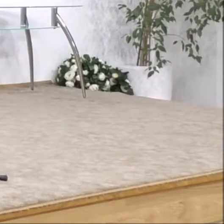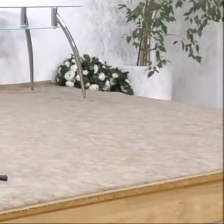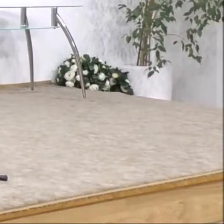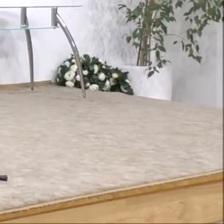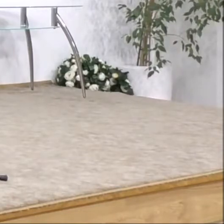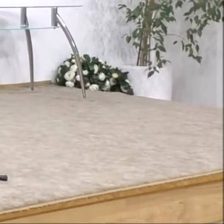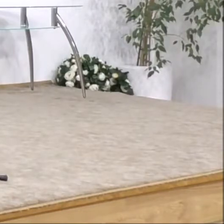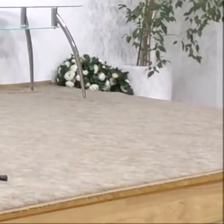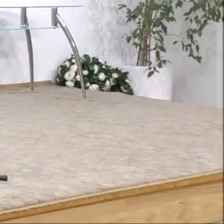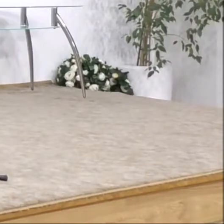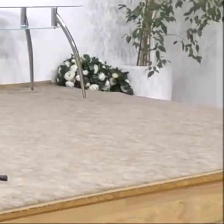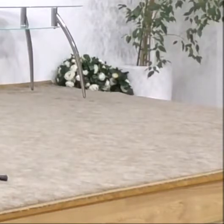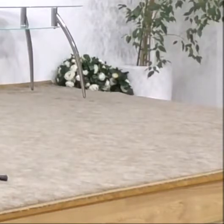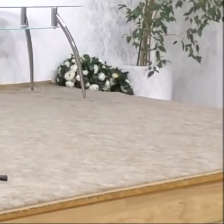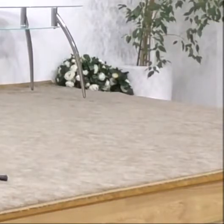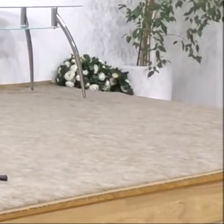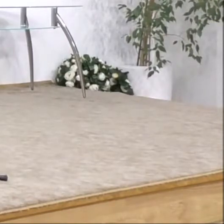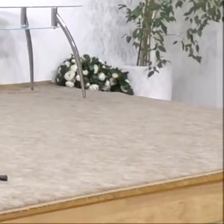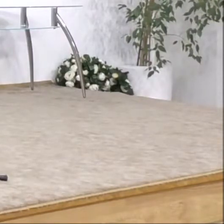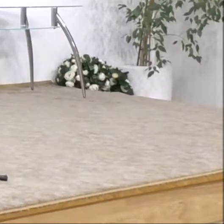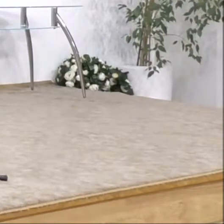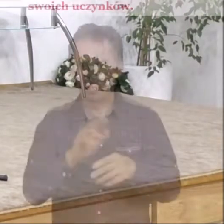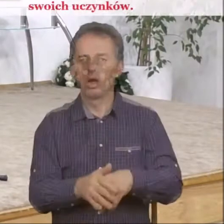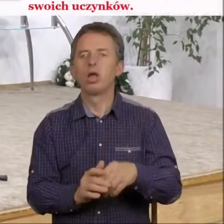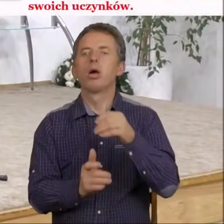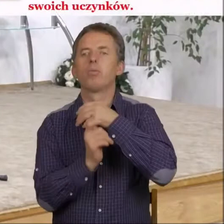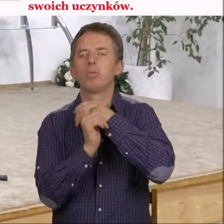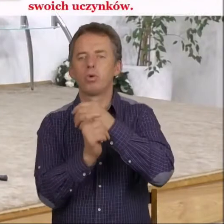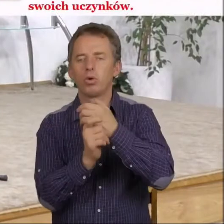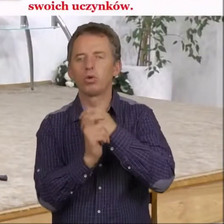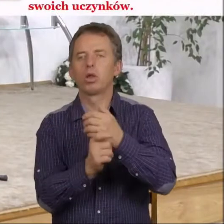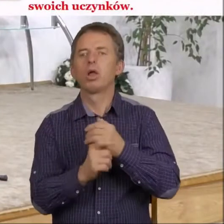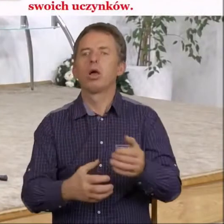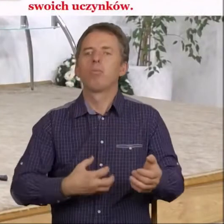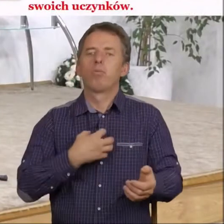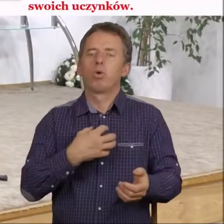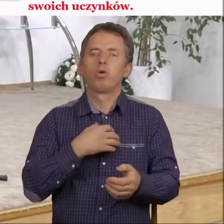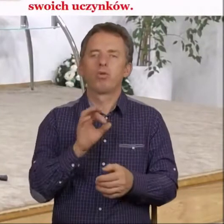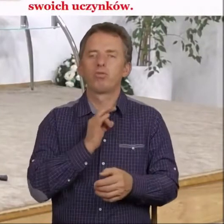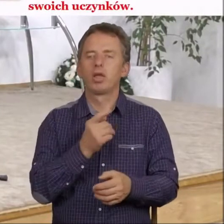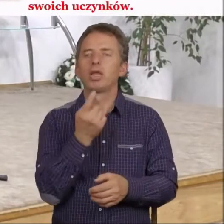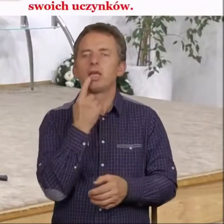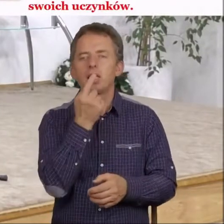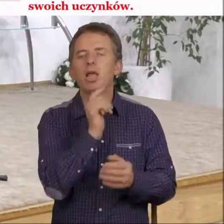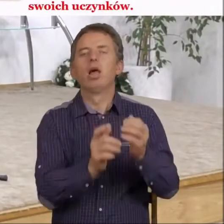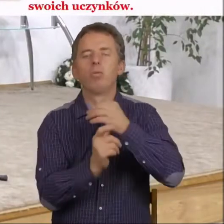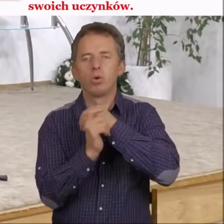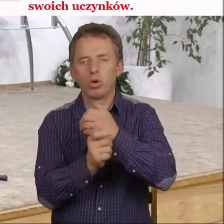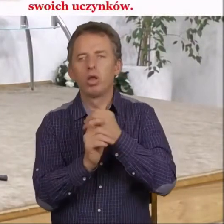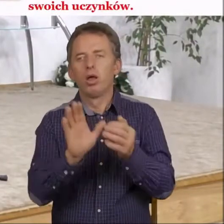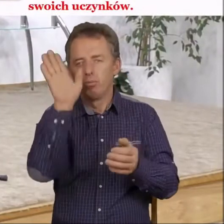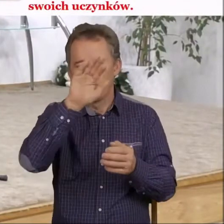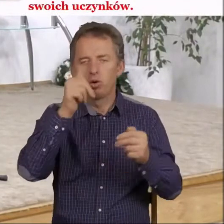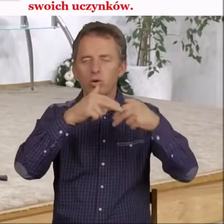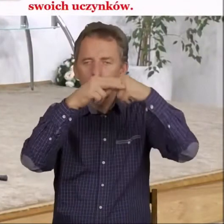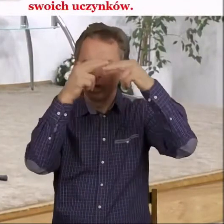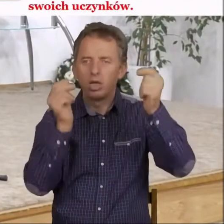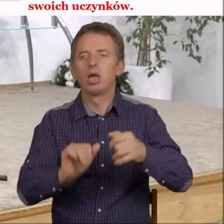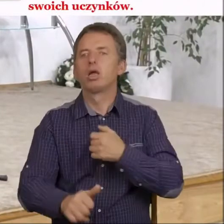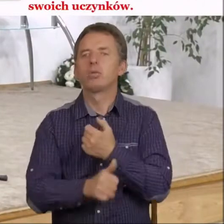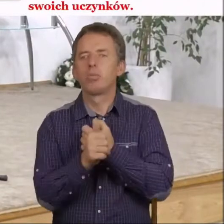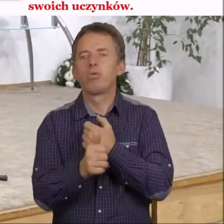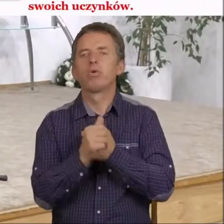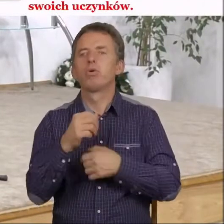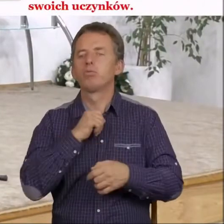królestwo zaciemnione, a ludzie gryźli z bólu swoje języki i bluźnili Bogu Niebieskiemu z powodu